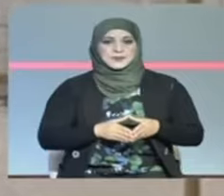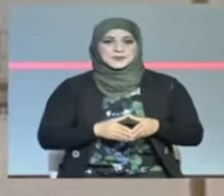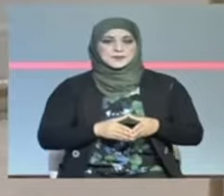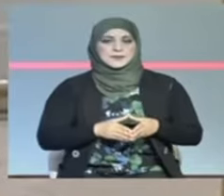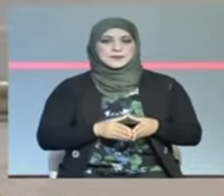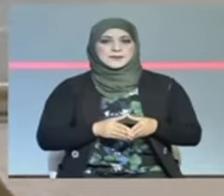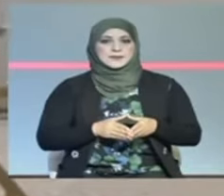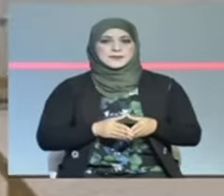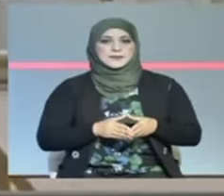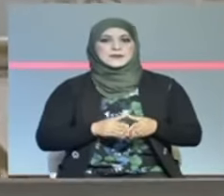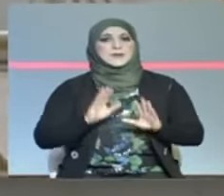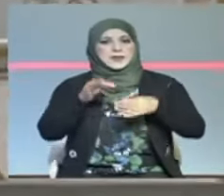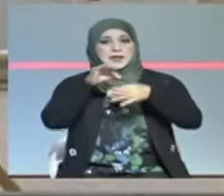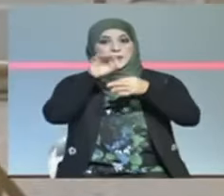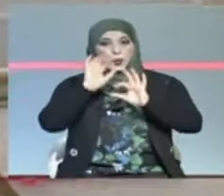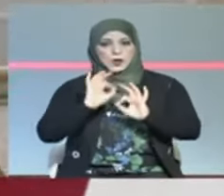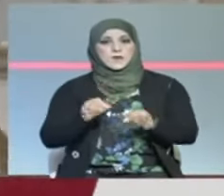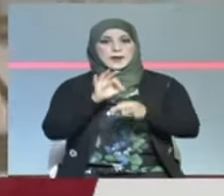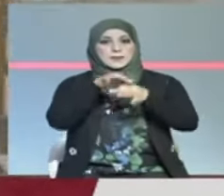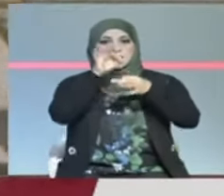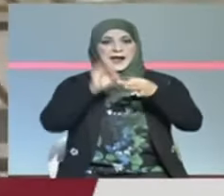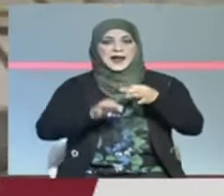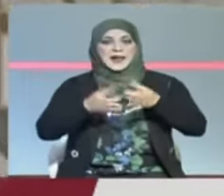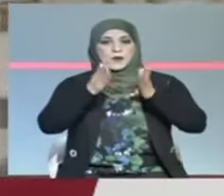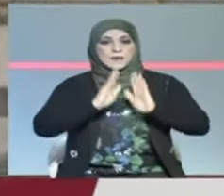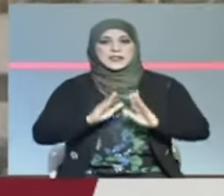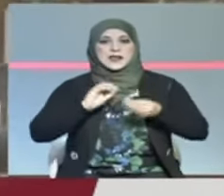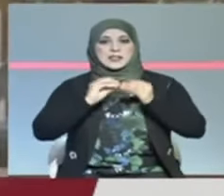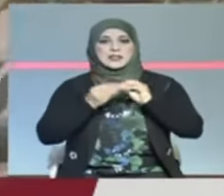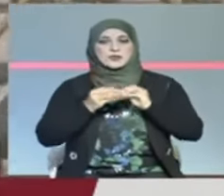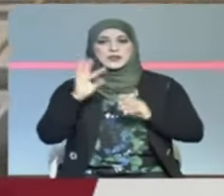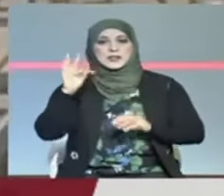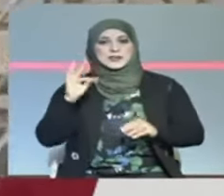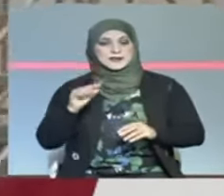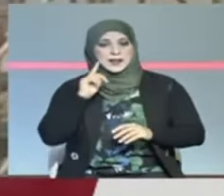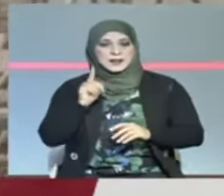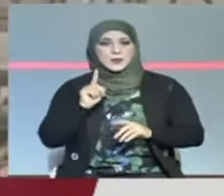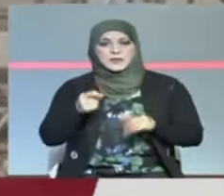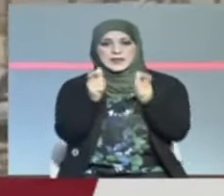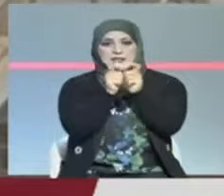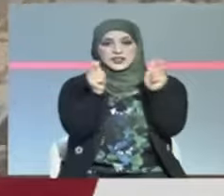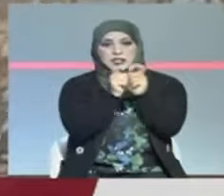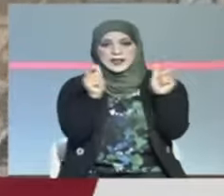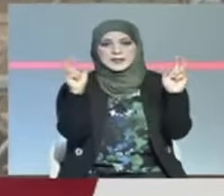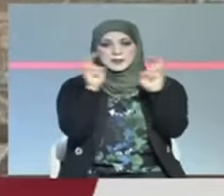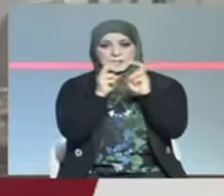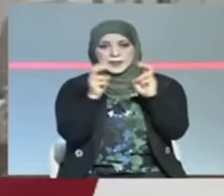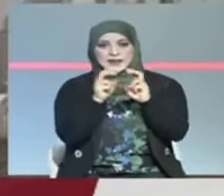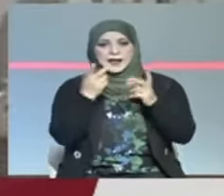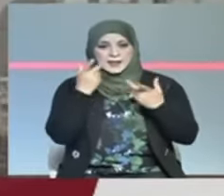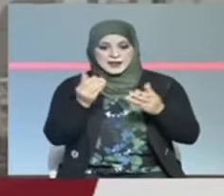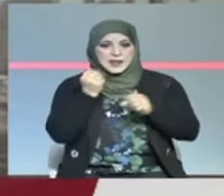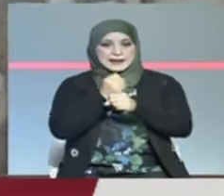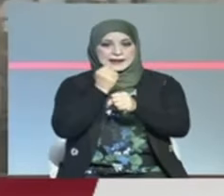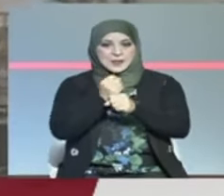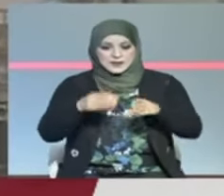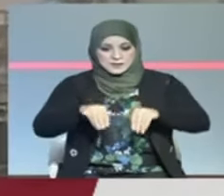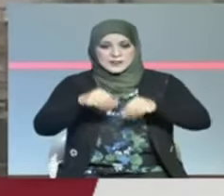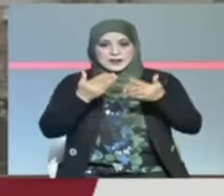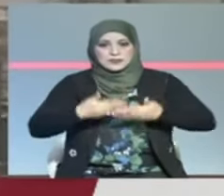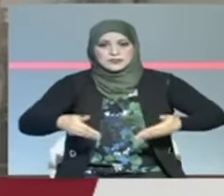إثر التواصل إلى حل النهائي لإشكالية الكامور بولاية تطوين فإن الشركات التقية العاملة في صحراء تطوين